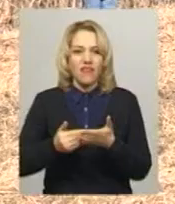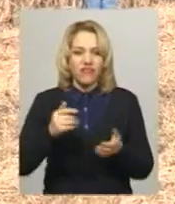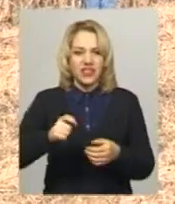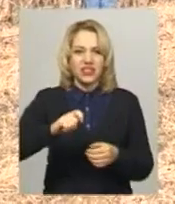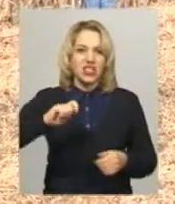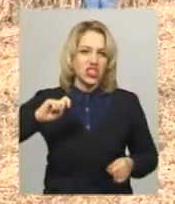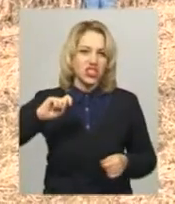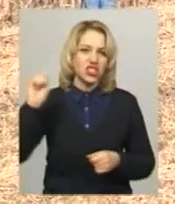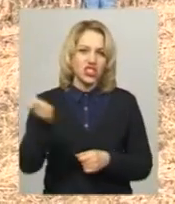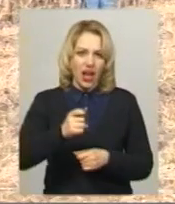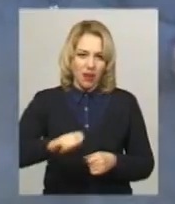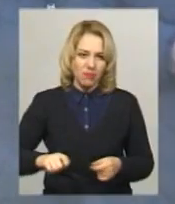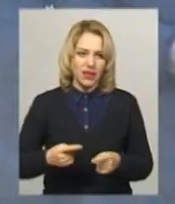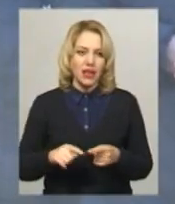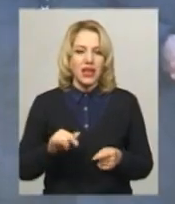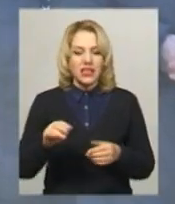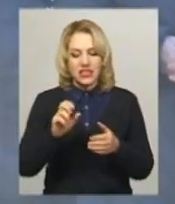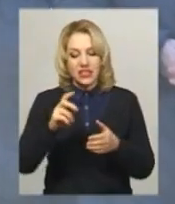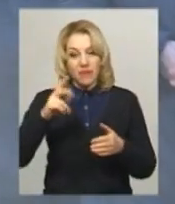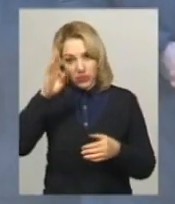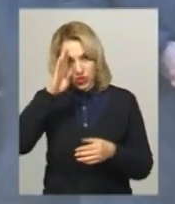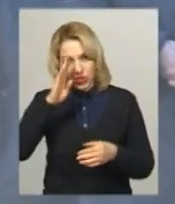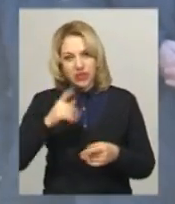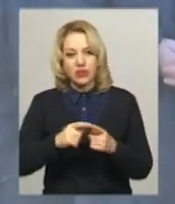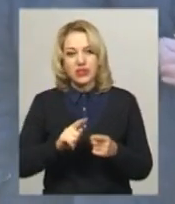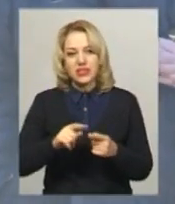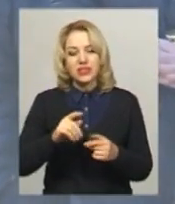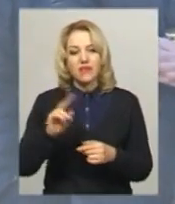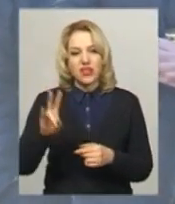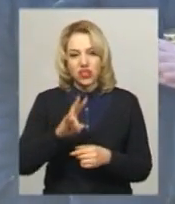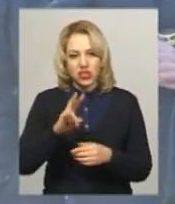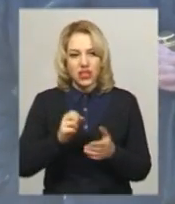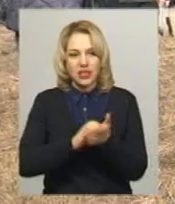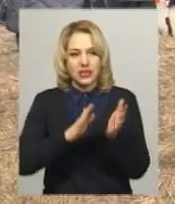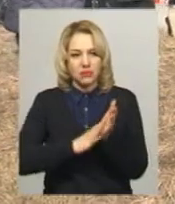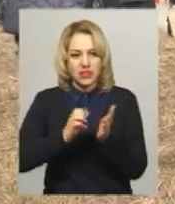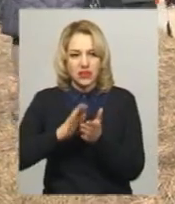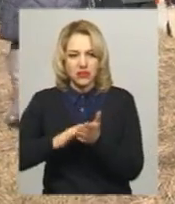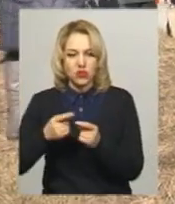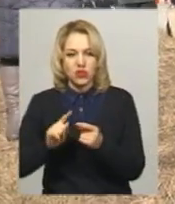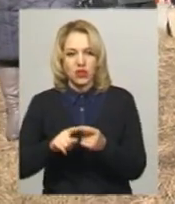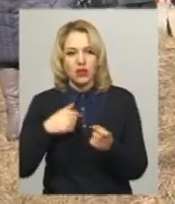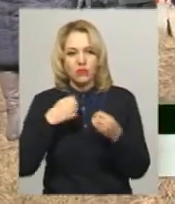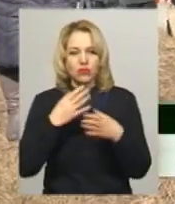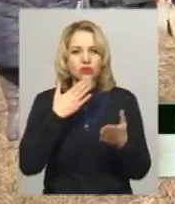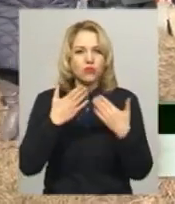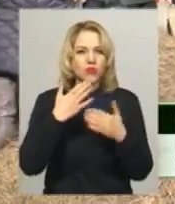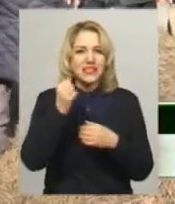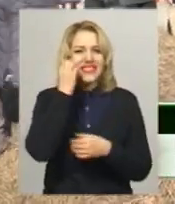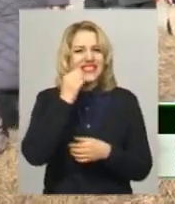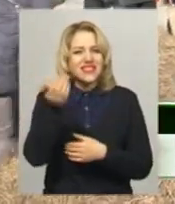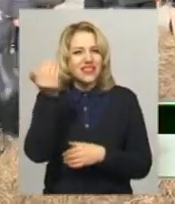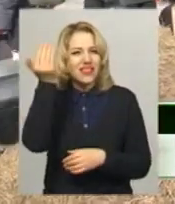Священник написав та видав про це брошуру «Століття жертв від Проскурова і фельштина до Небесної сотні». «Я просто розмовляв зі старожилами,